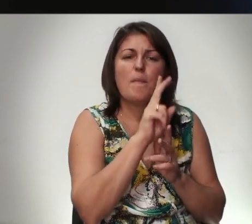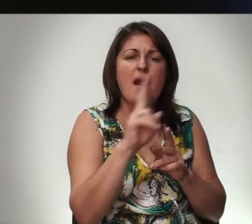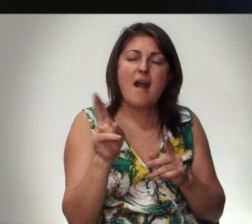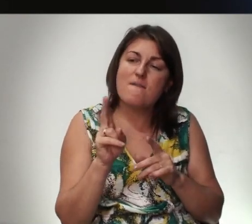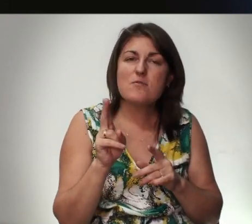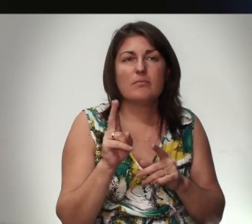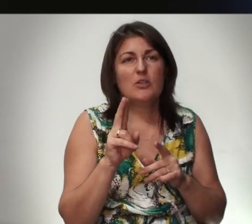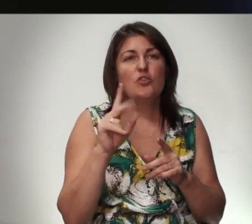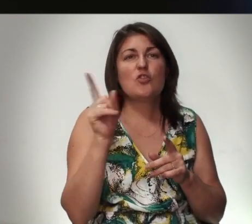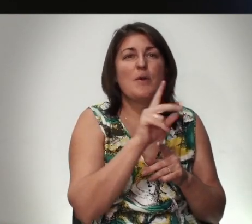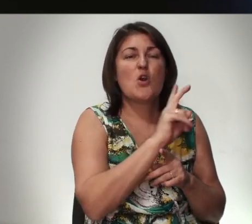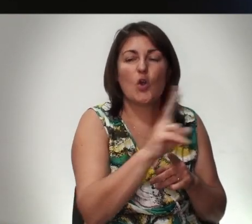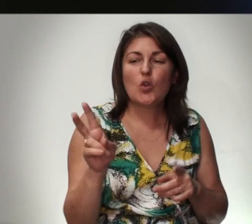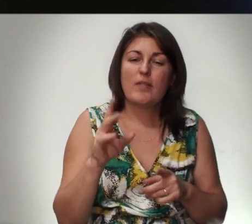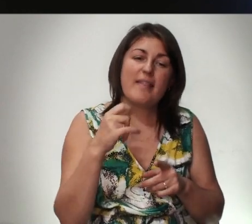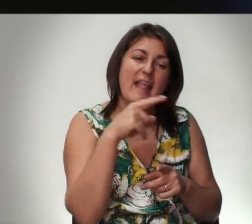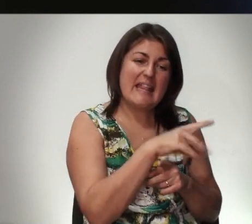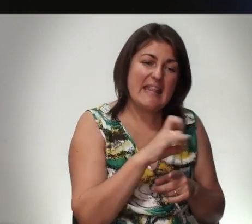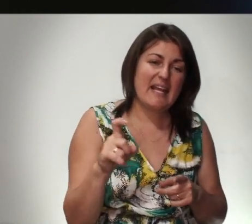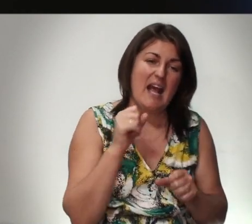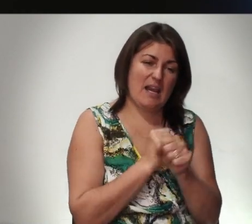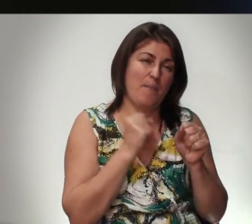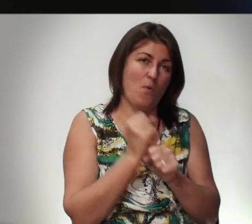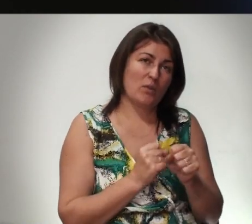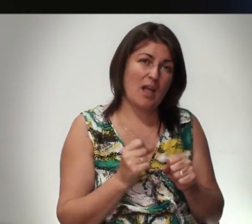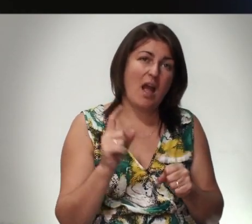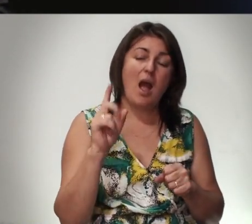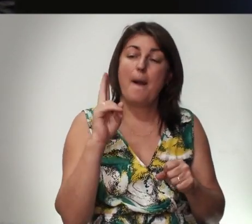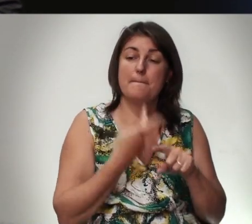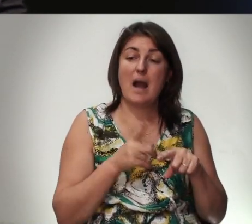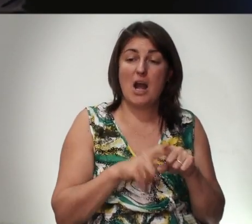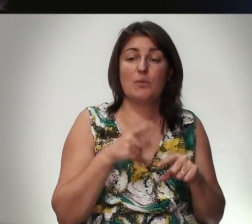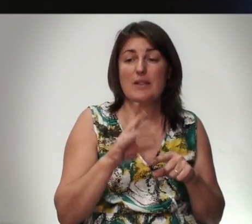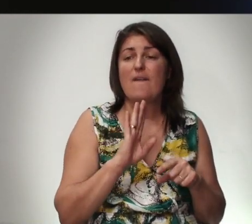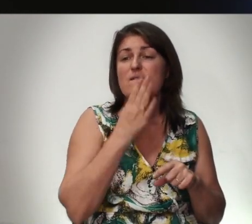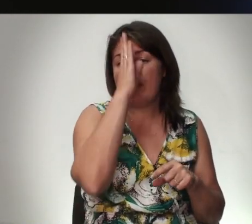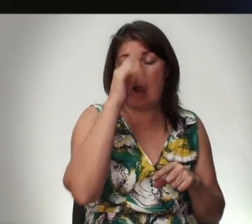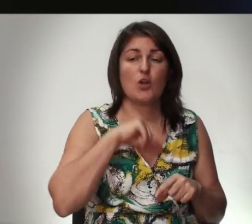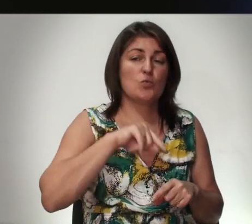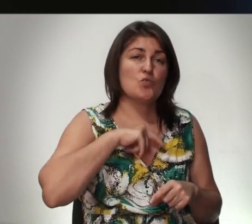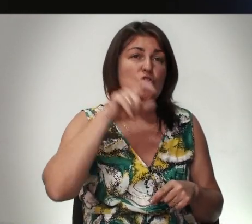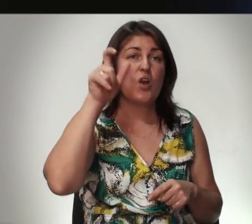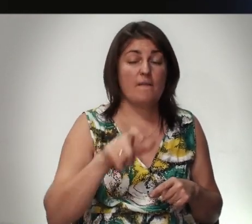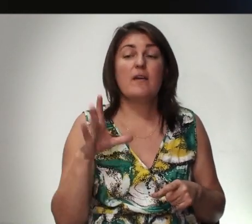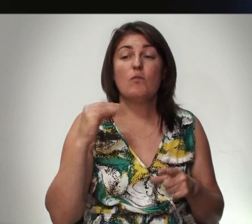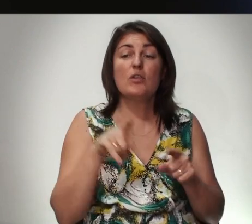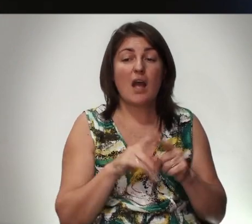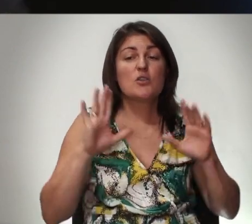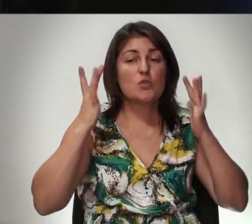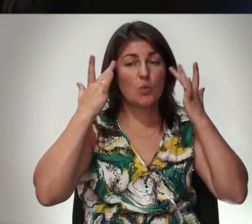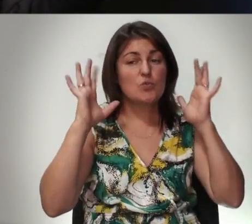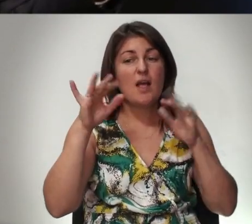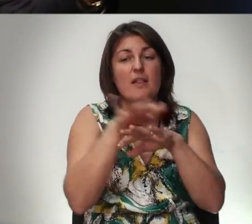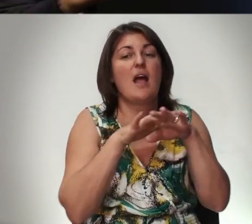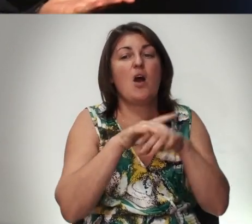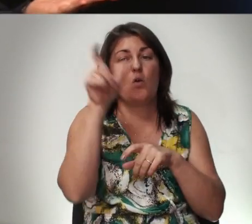-то покорить Чтобы кто-то на них работал Поэтому Это враг Душечеловеческий И вот Так же случилось И